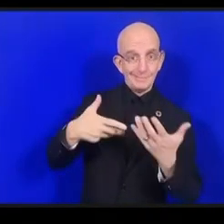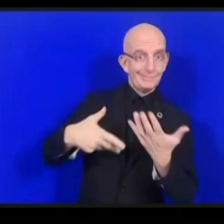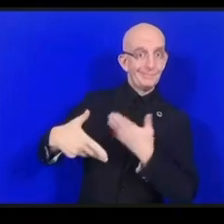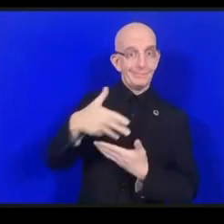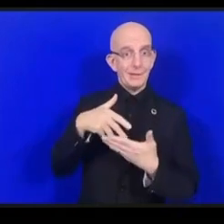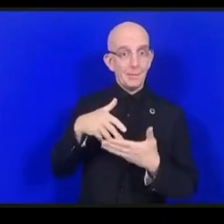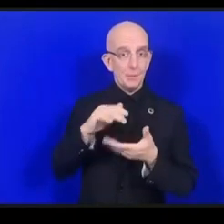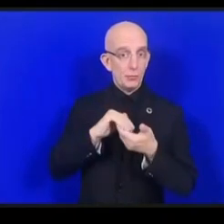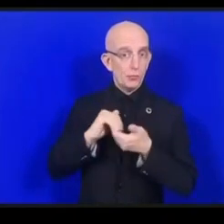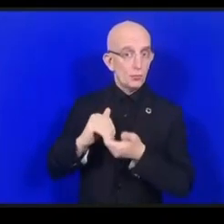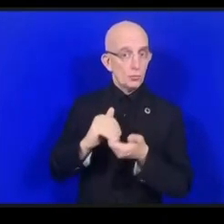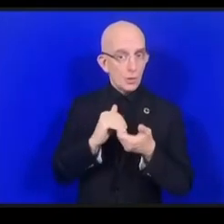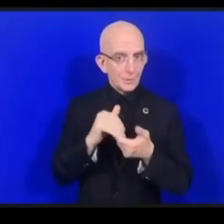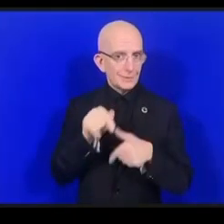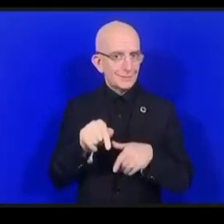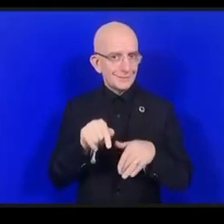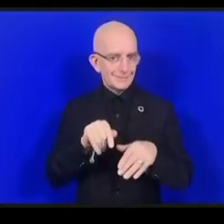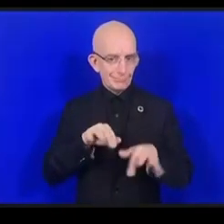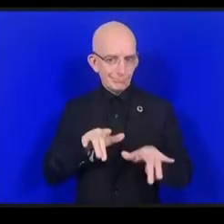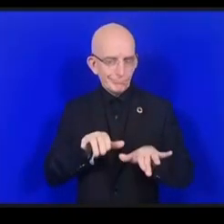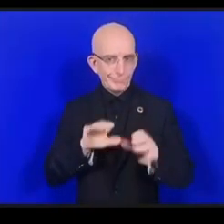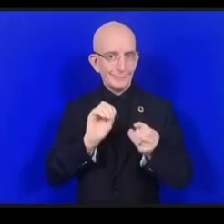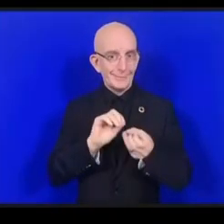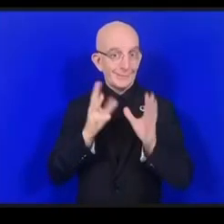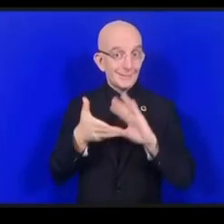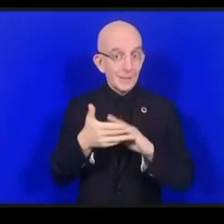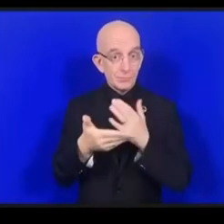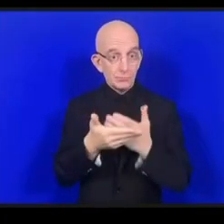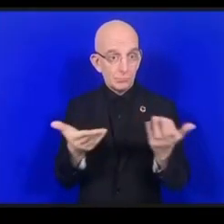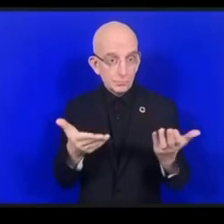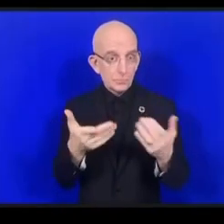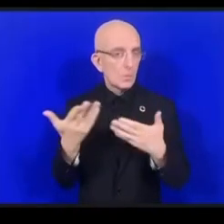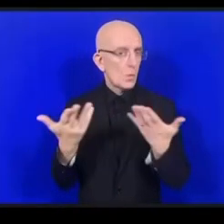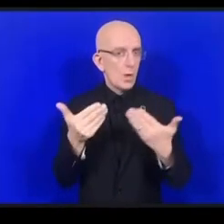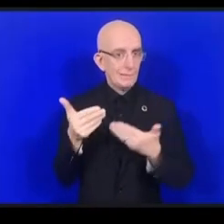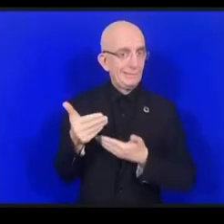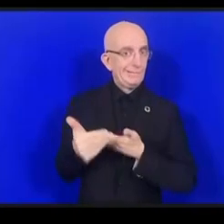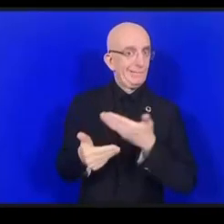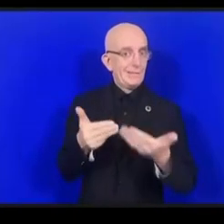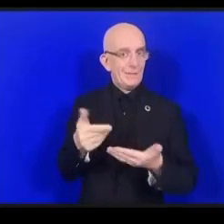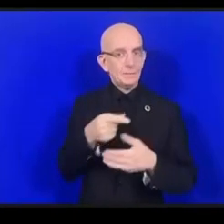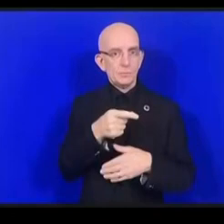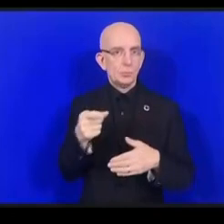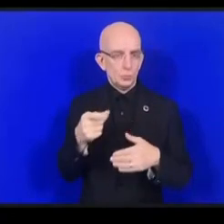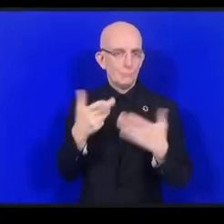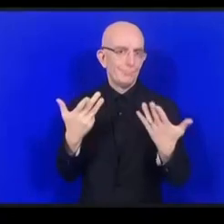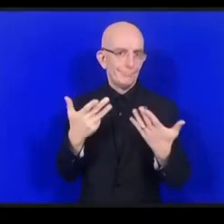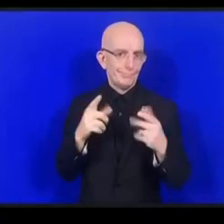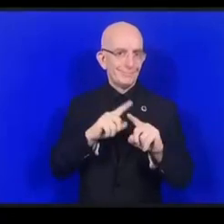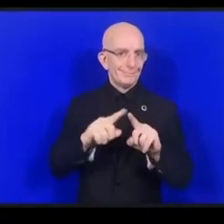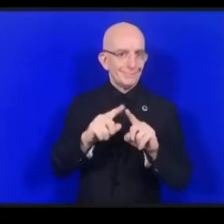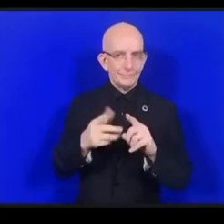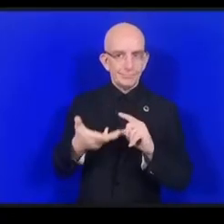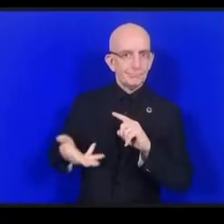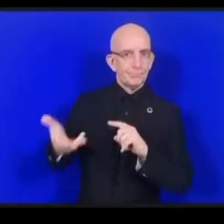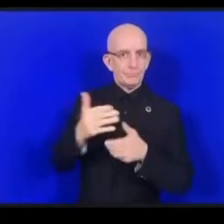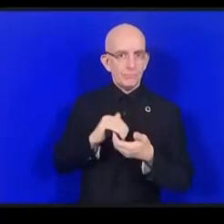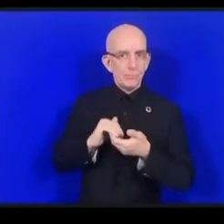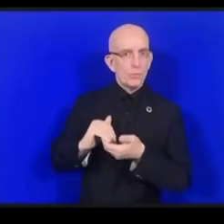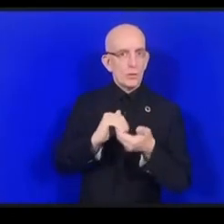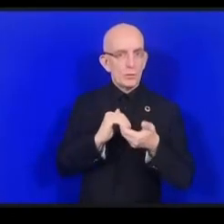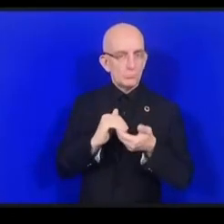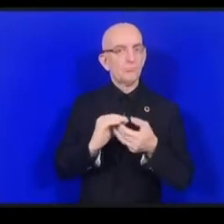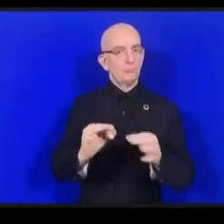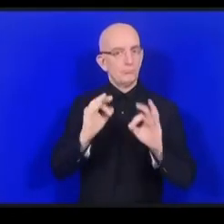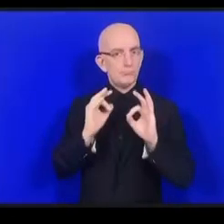إنترنت الأشياء سيدعم الاجتمالية ولن يضيف تهديدات لفئات ضعيفة وكيف سيتم تنفيذ ذلك فيما